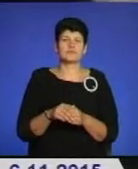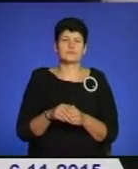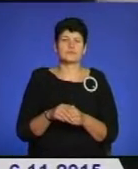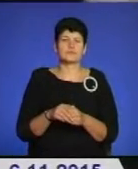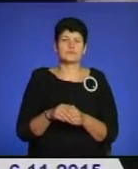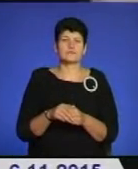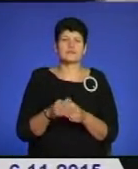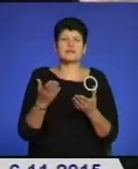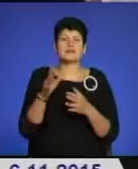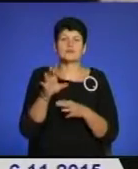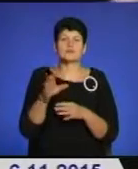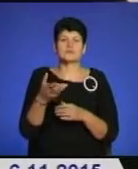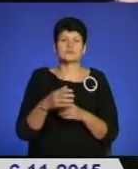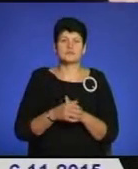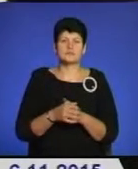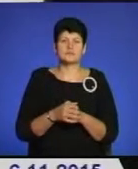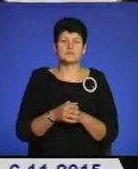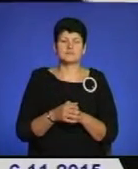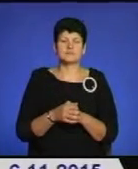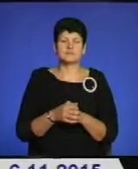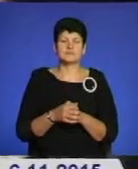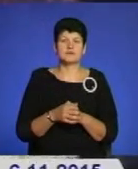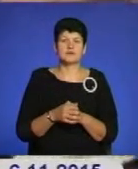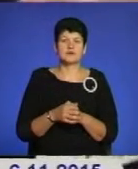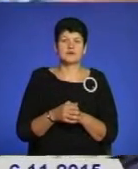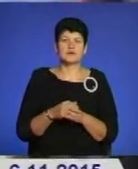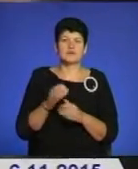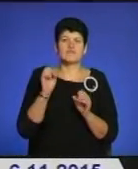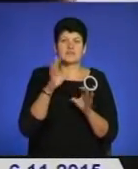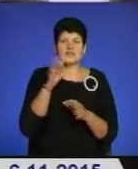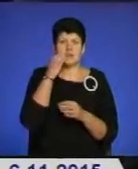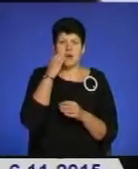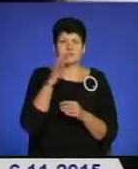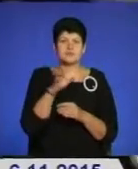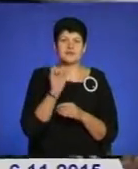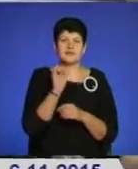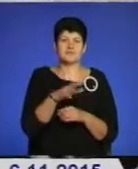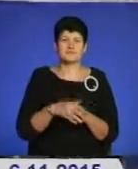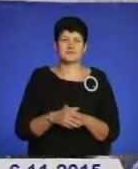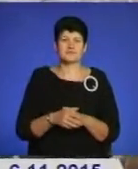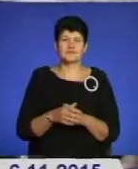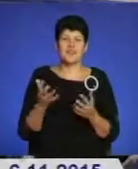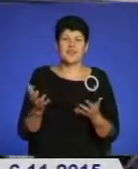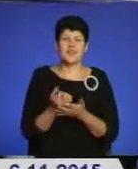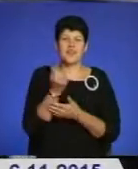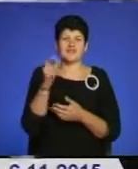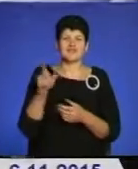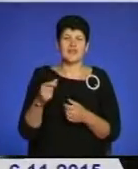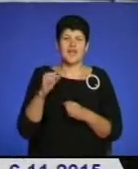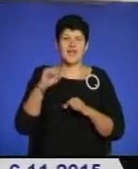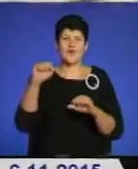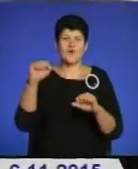Дайборь, де туди? Дайборь. Дайте, бапці, біса. Дайборь, туди? Дайборь,